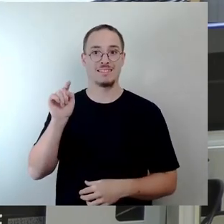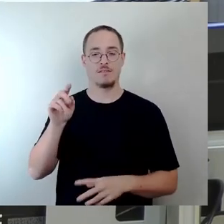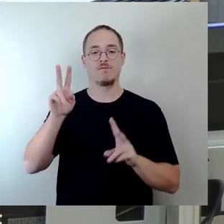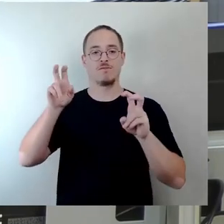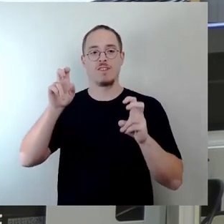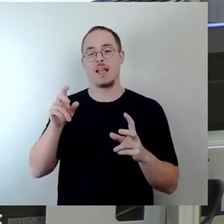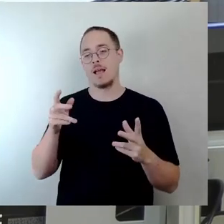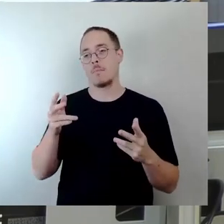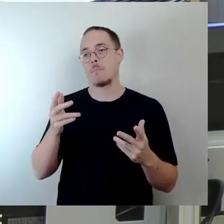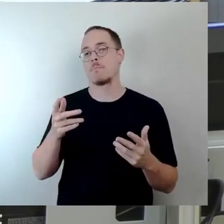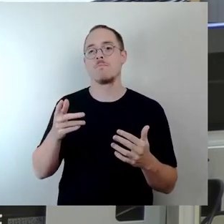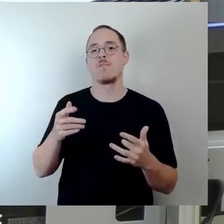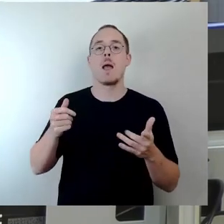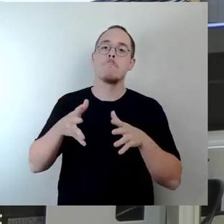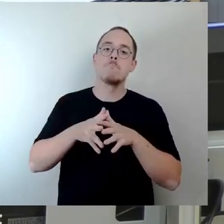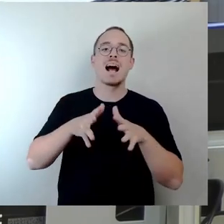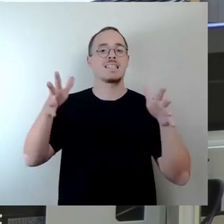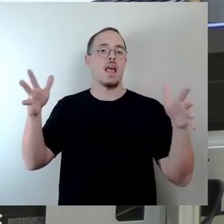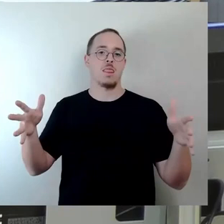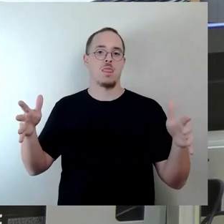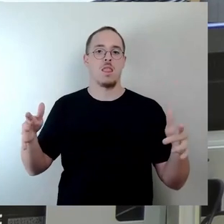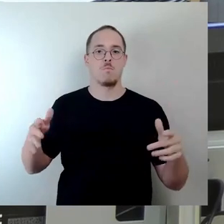die Kupatur zeigt, in der gebaut werden kann.